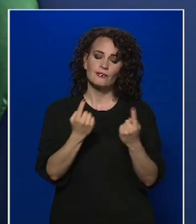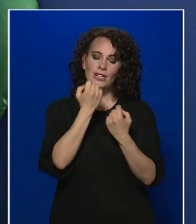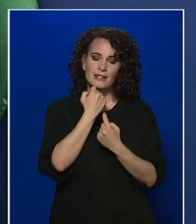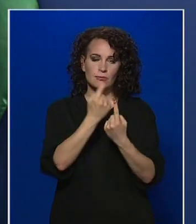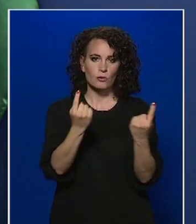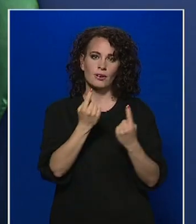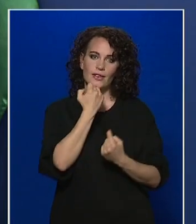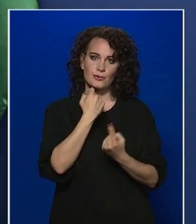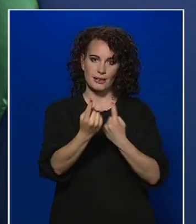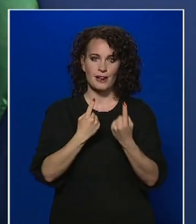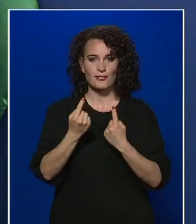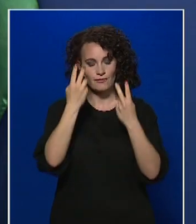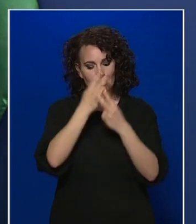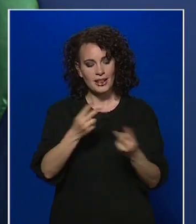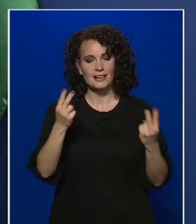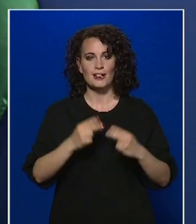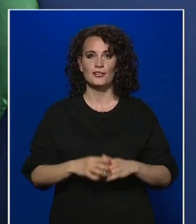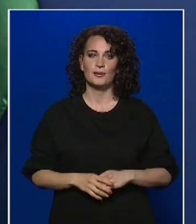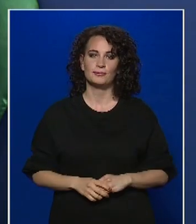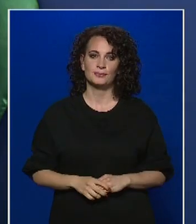vigyázzunk egymásra. Viszontlátásra!